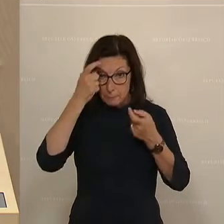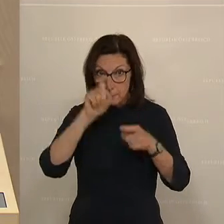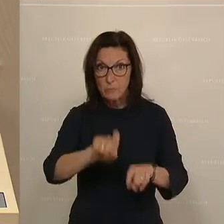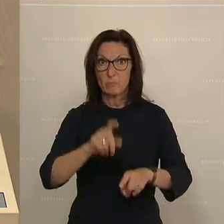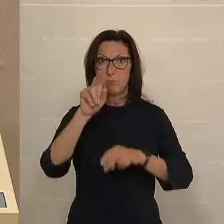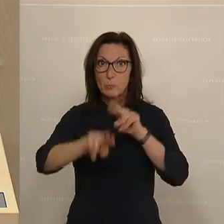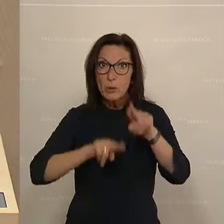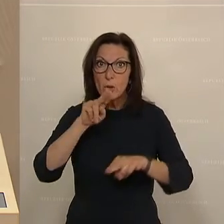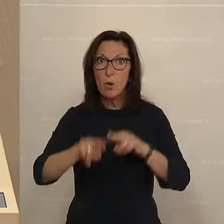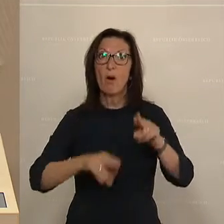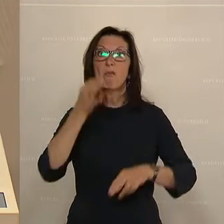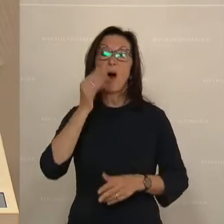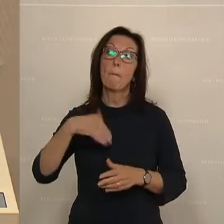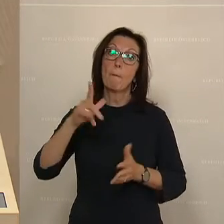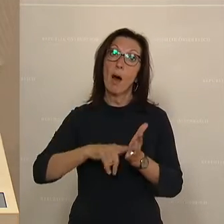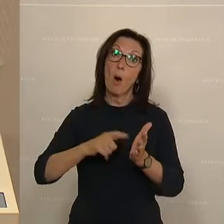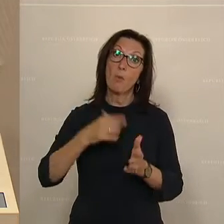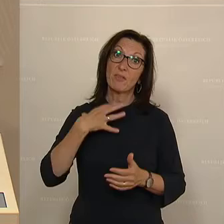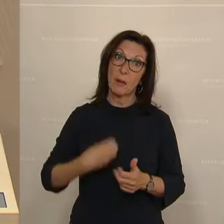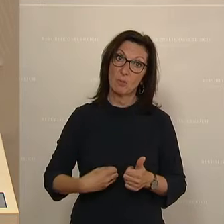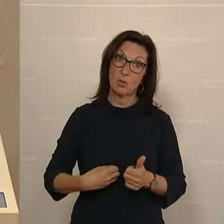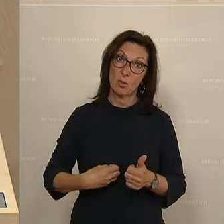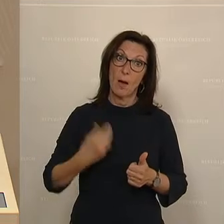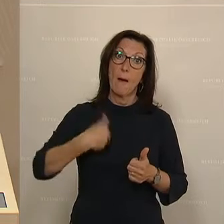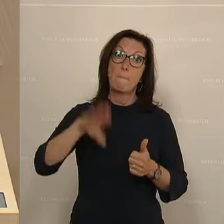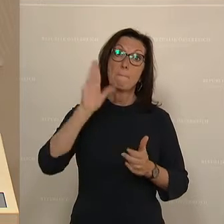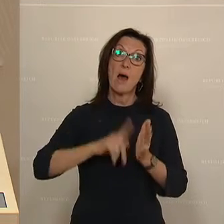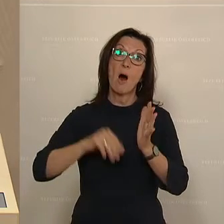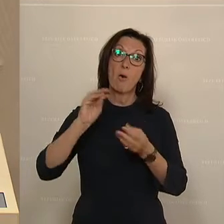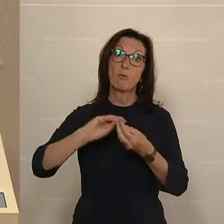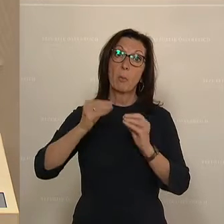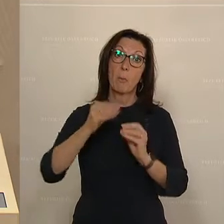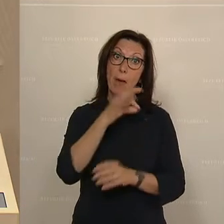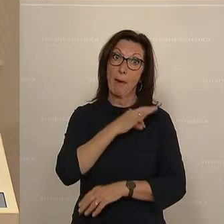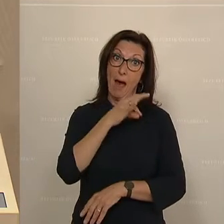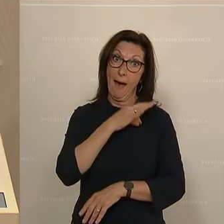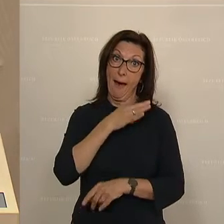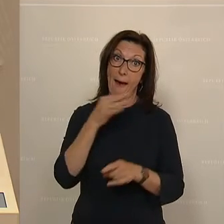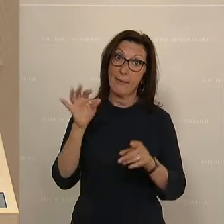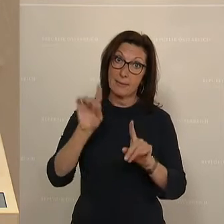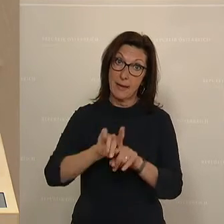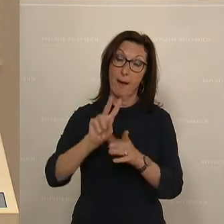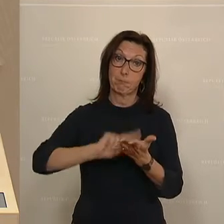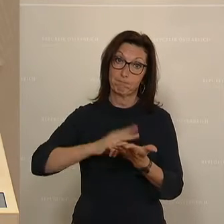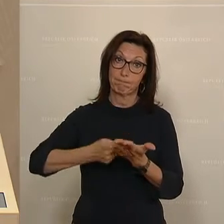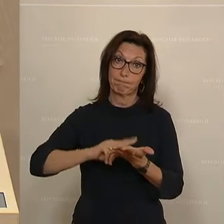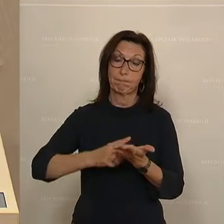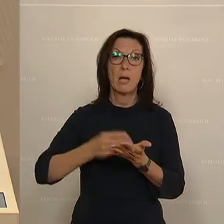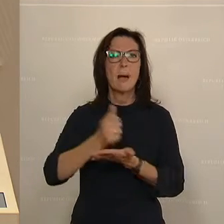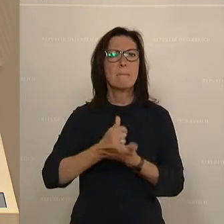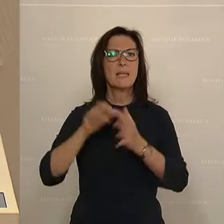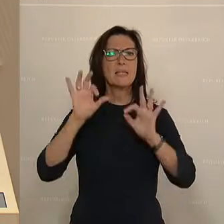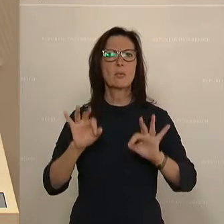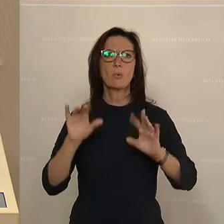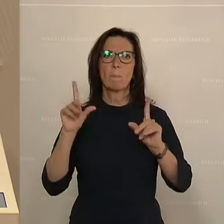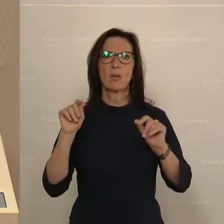häufig unter Depressionen, Schlafproblemen und Ängsten als Männer. Was ist gute Medizin? Gute Medizin ist jene, die alle gleich